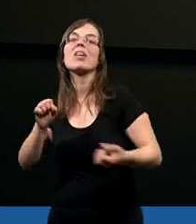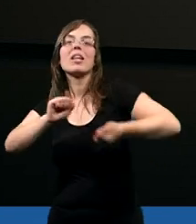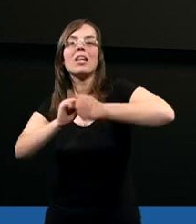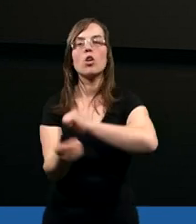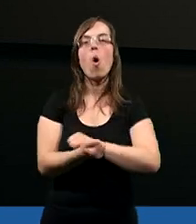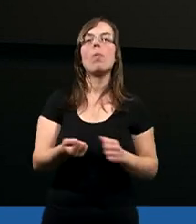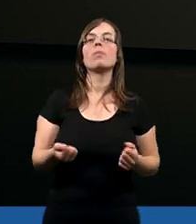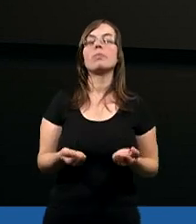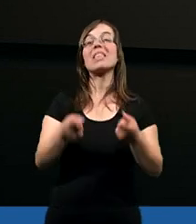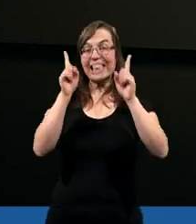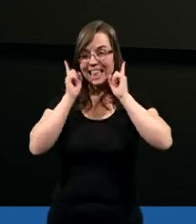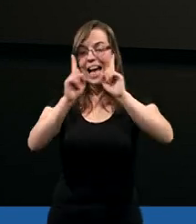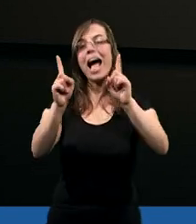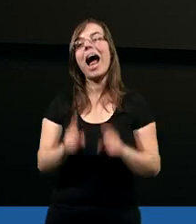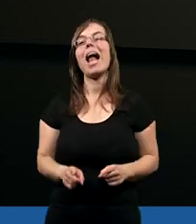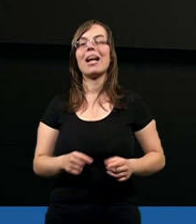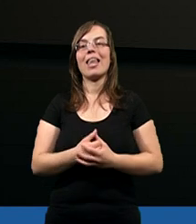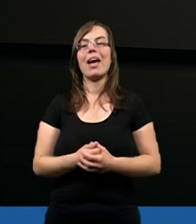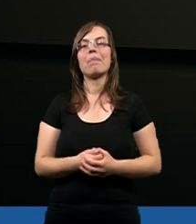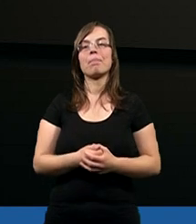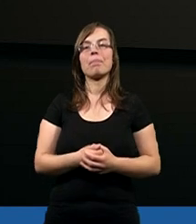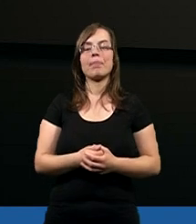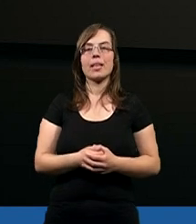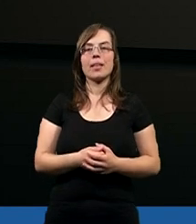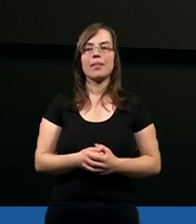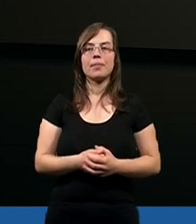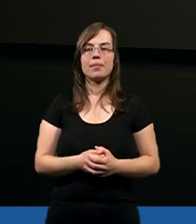są realne, są pewne.